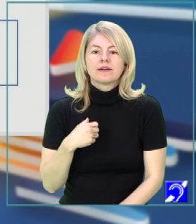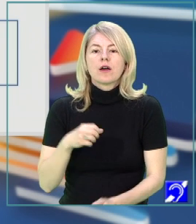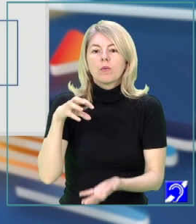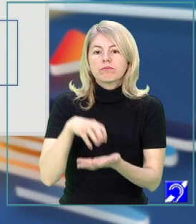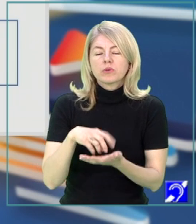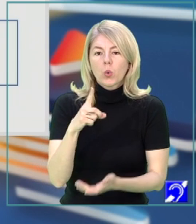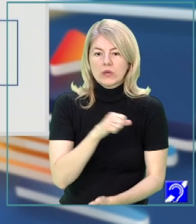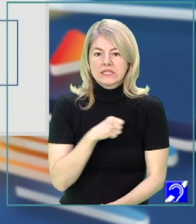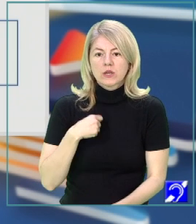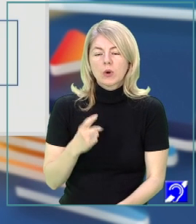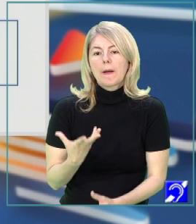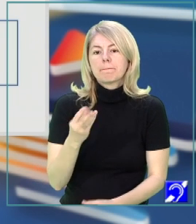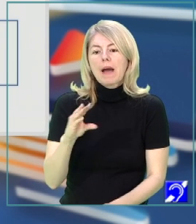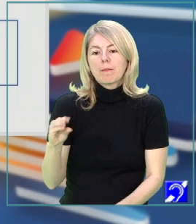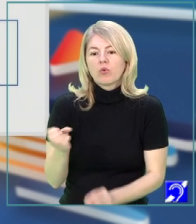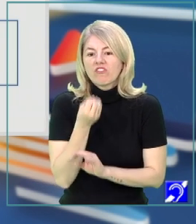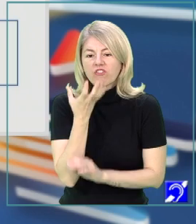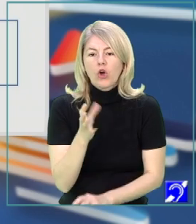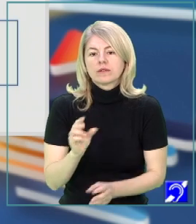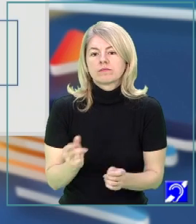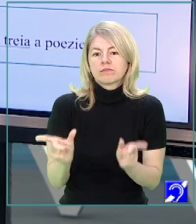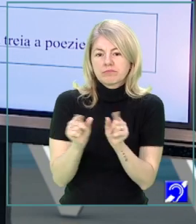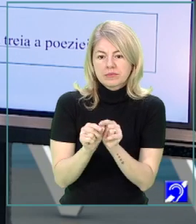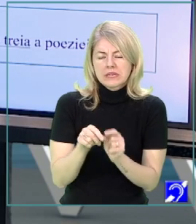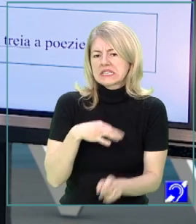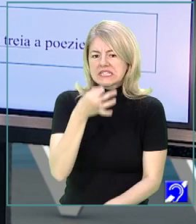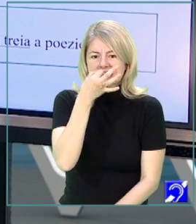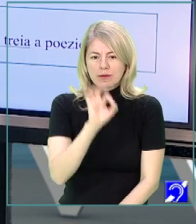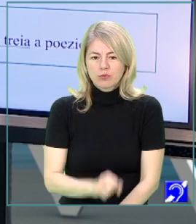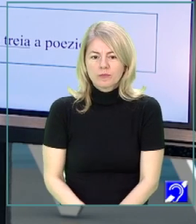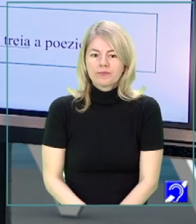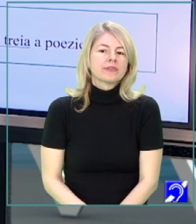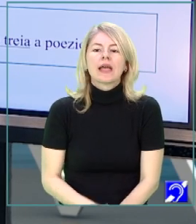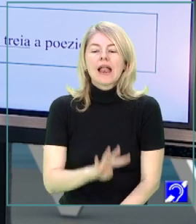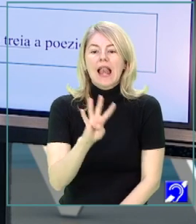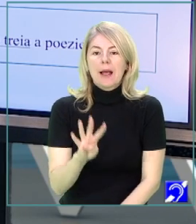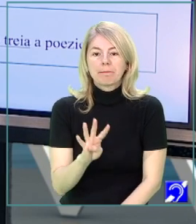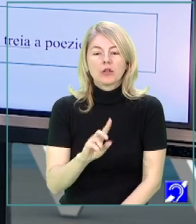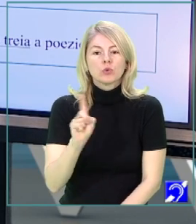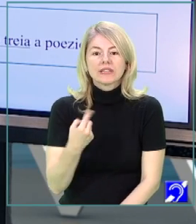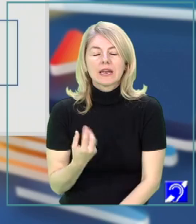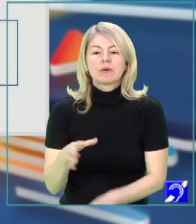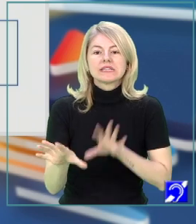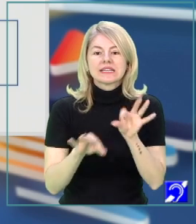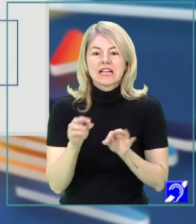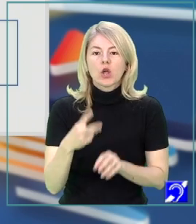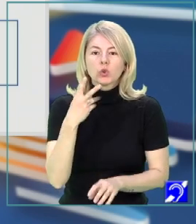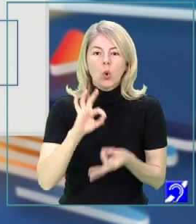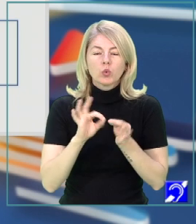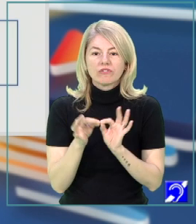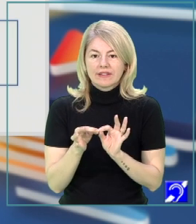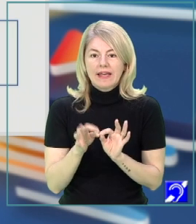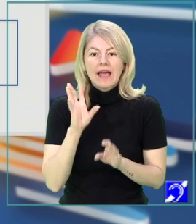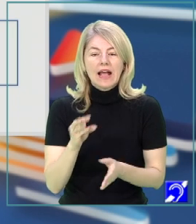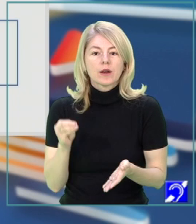de bază stânjen. Deci este foarte simplu. La exercițiul 4 trebuie să selectați două cuvinte